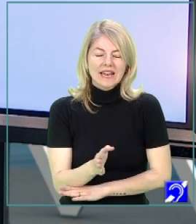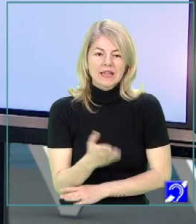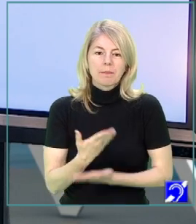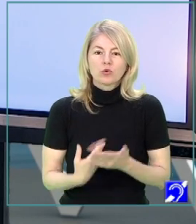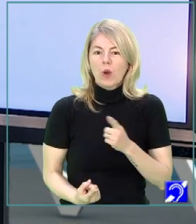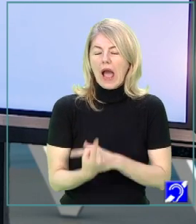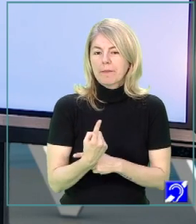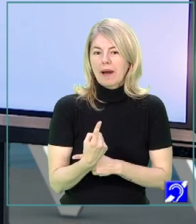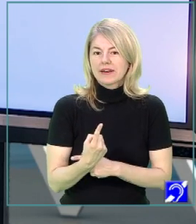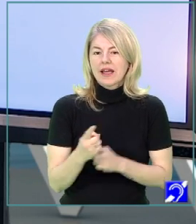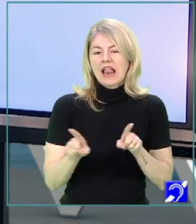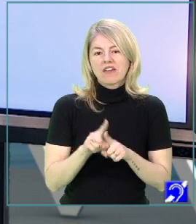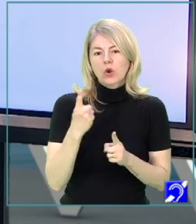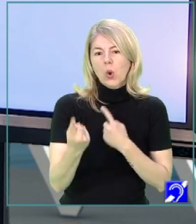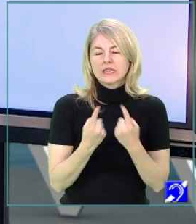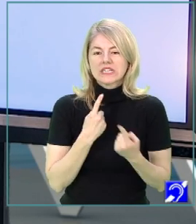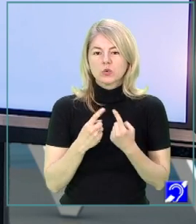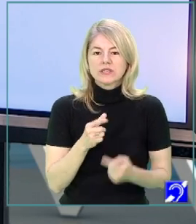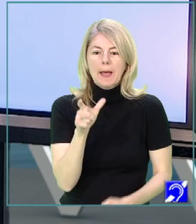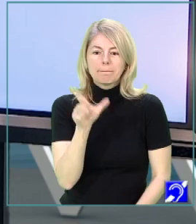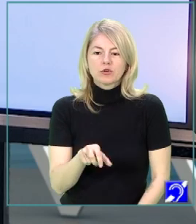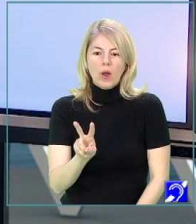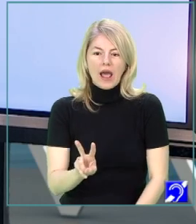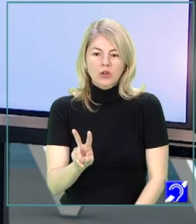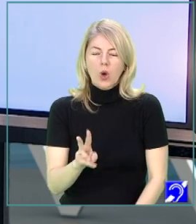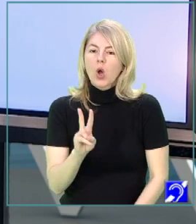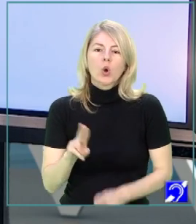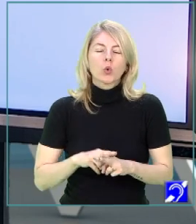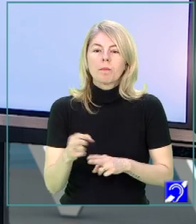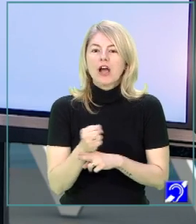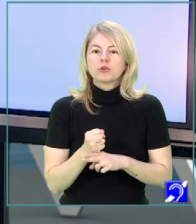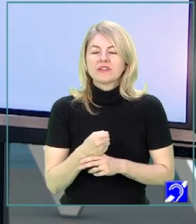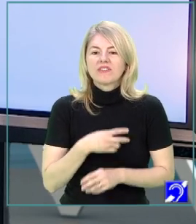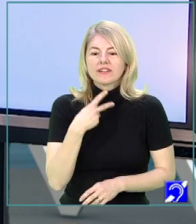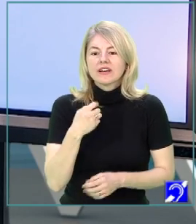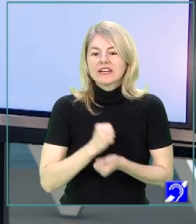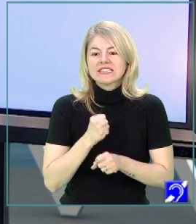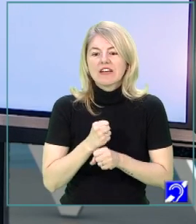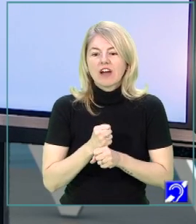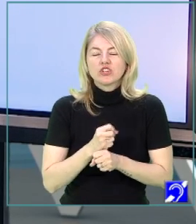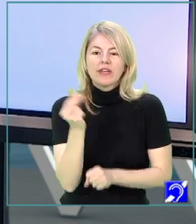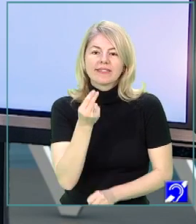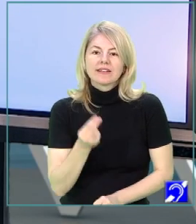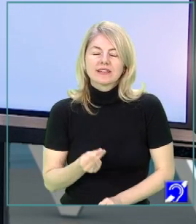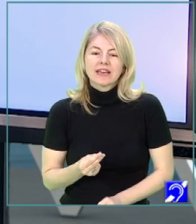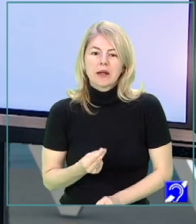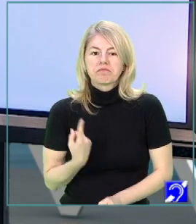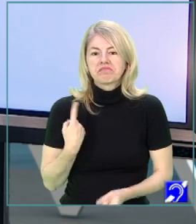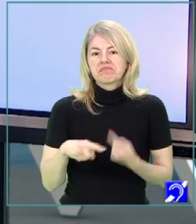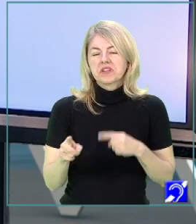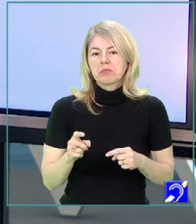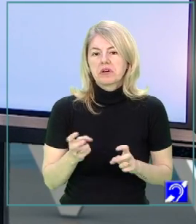apar mărci ale persoanei a doua. Cum ați observat că se realizează descrierea în acest text? Prin diverse